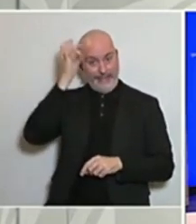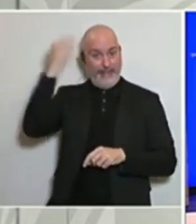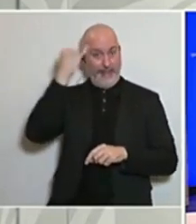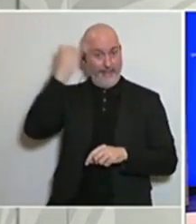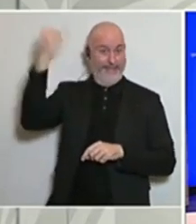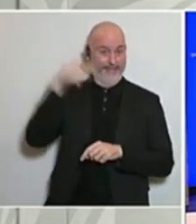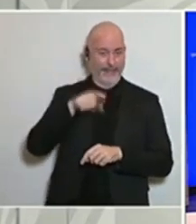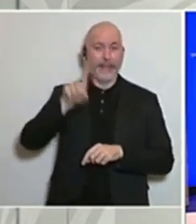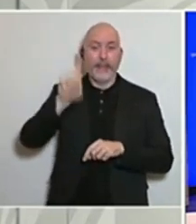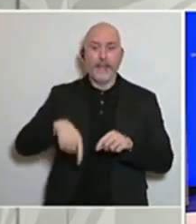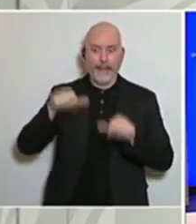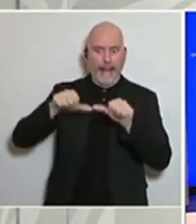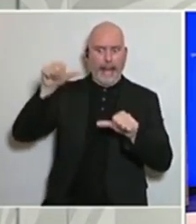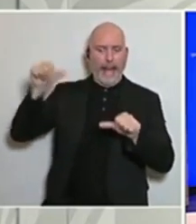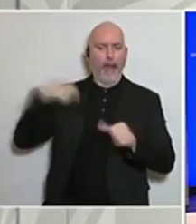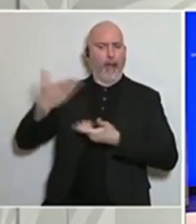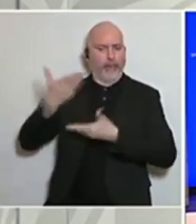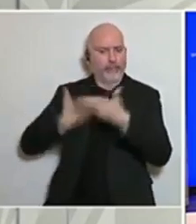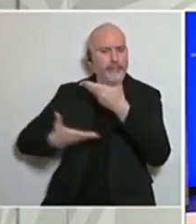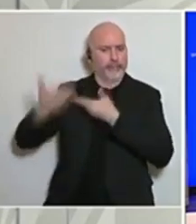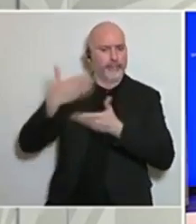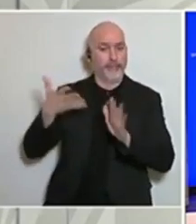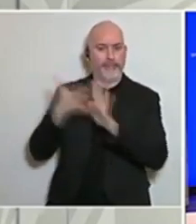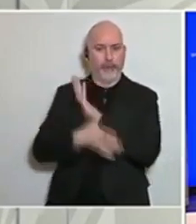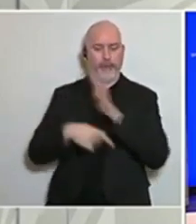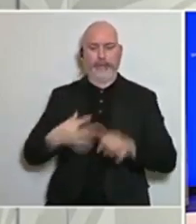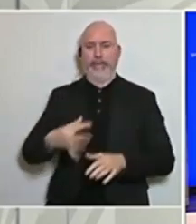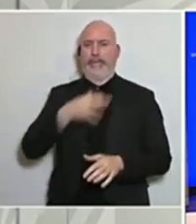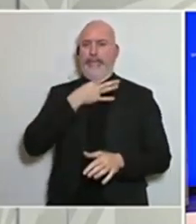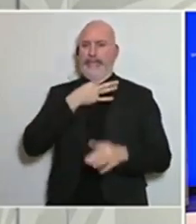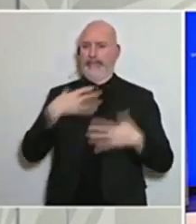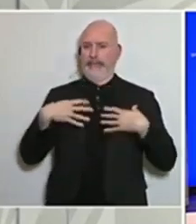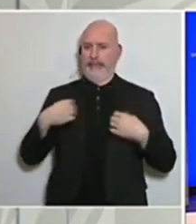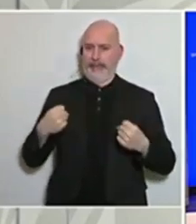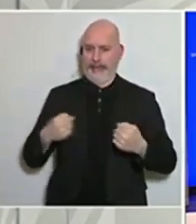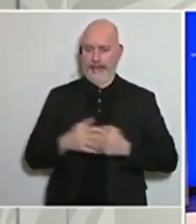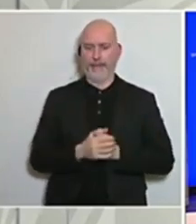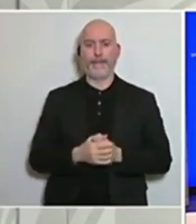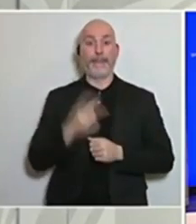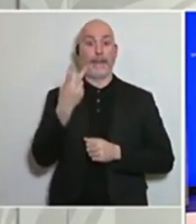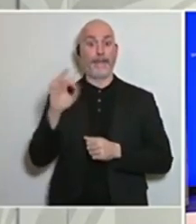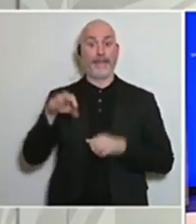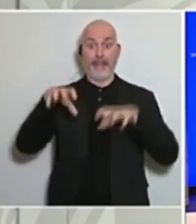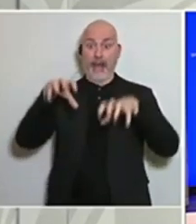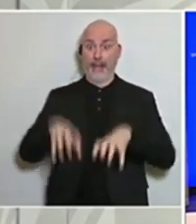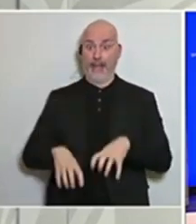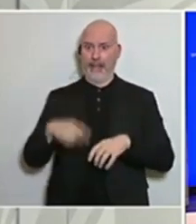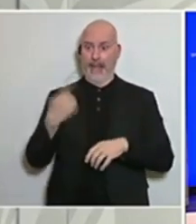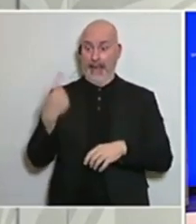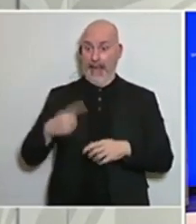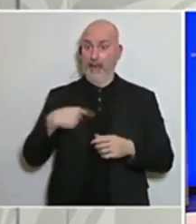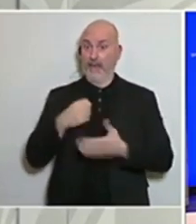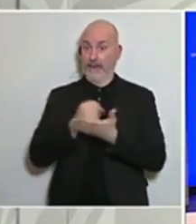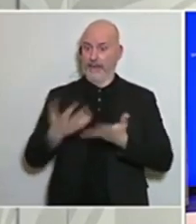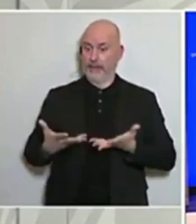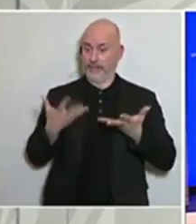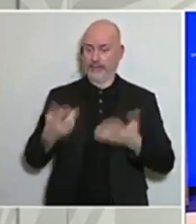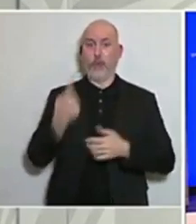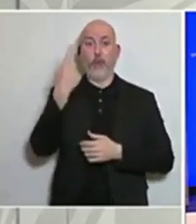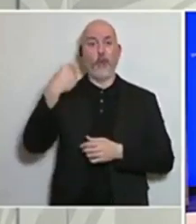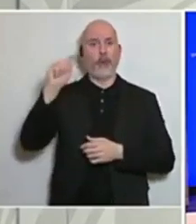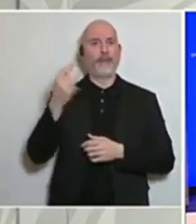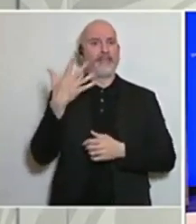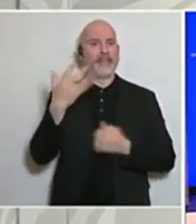endavant d'aquesta crisi sanitària. El dia 20 d'abril estaran disponibles 1,5 milions de mascaretes